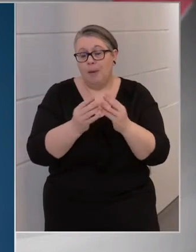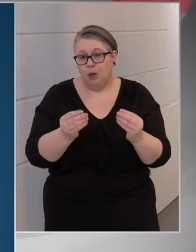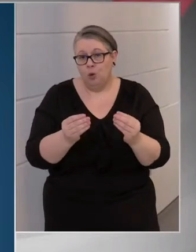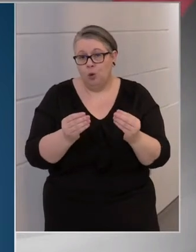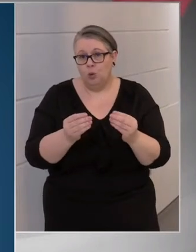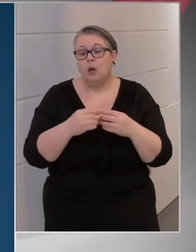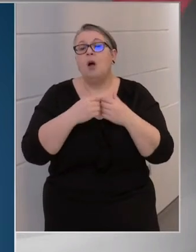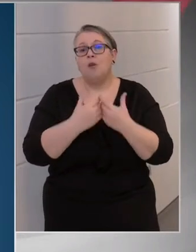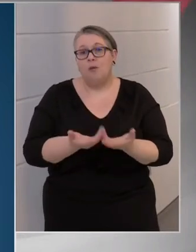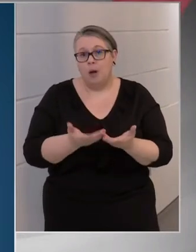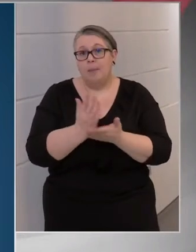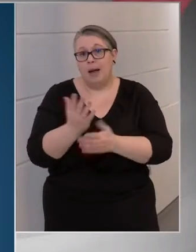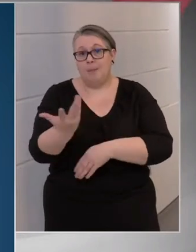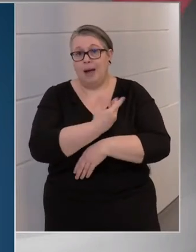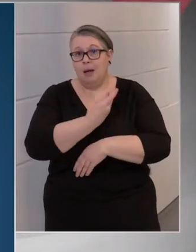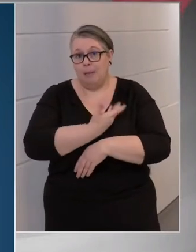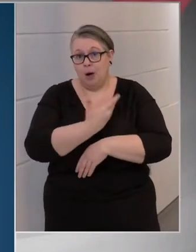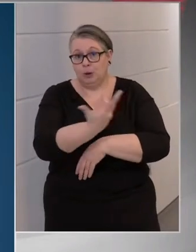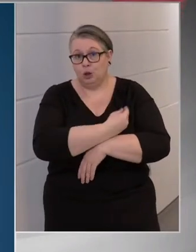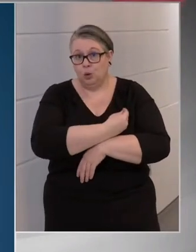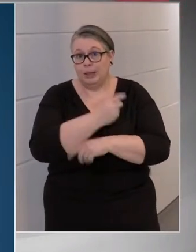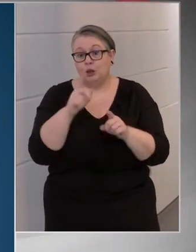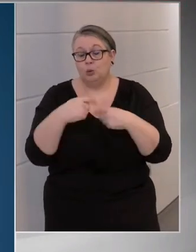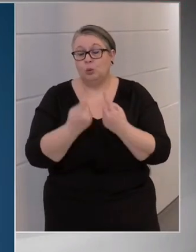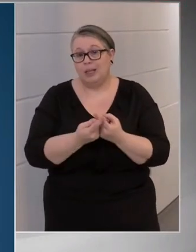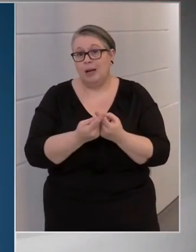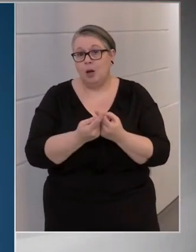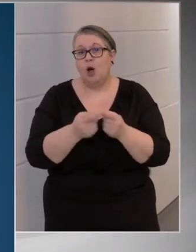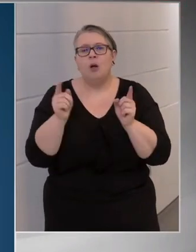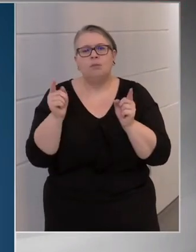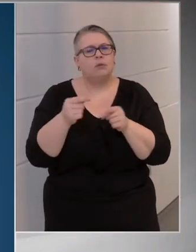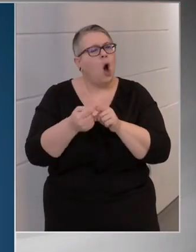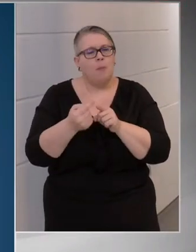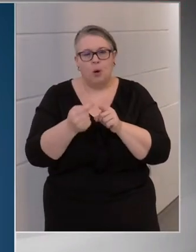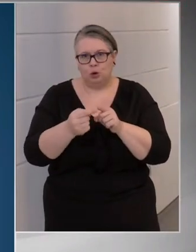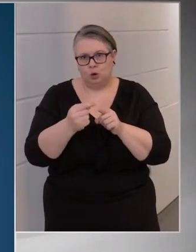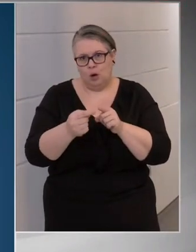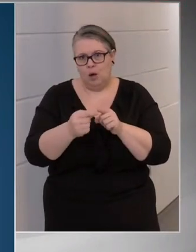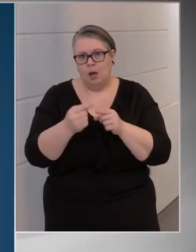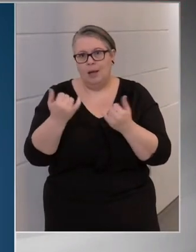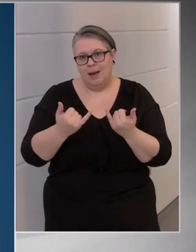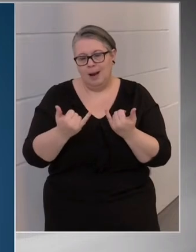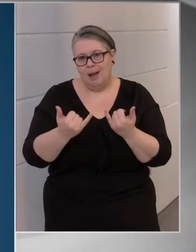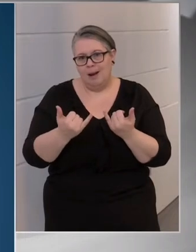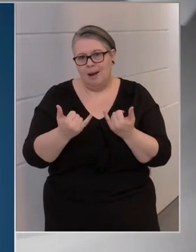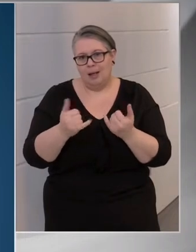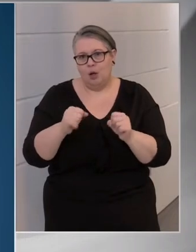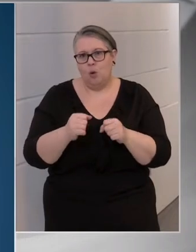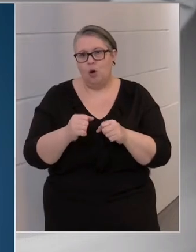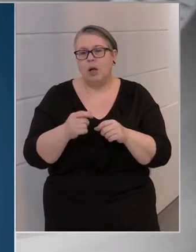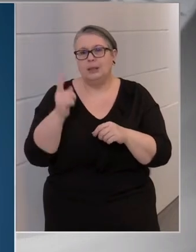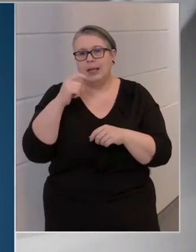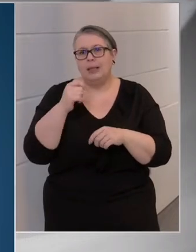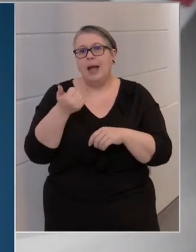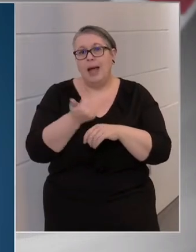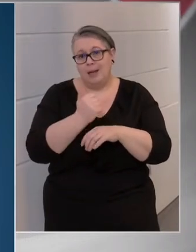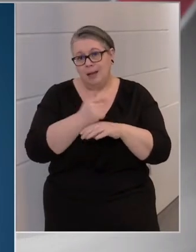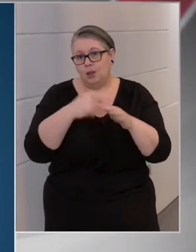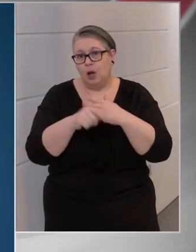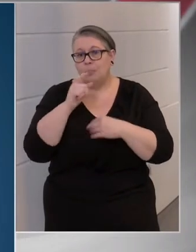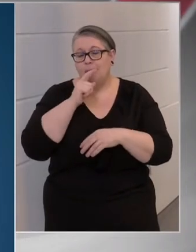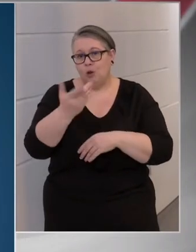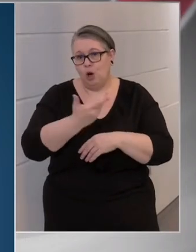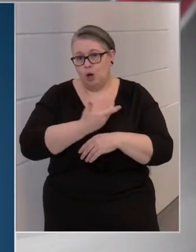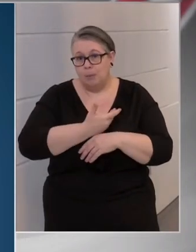akár megkapta az oltást, ezt követően rövid időn belül, a jelenlegi gyakorlat szerint egy héten belül mindenki